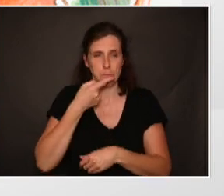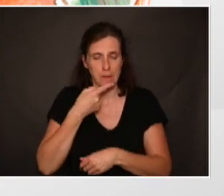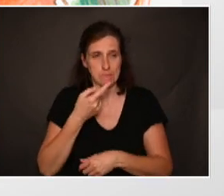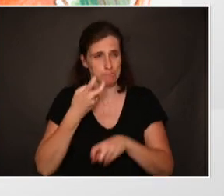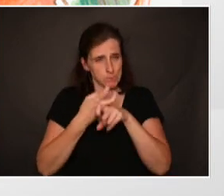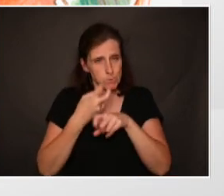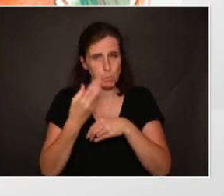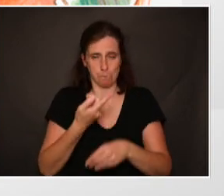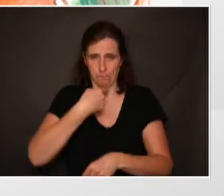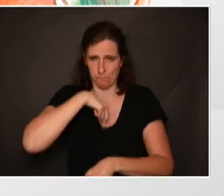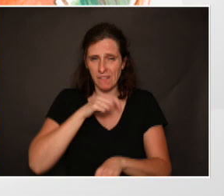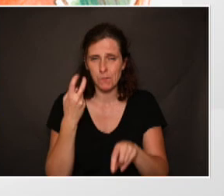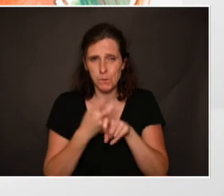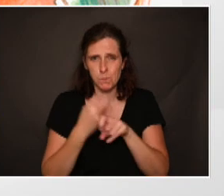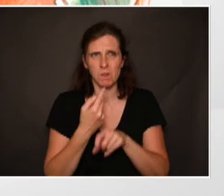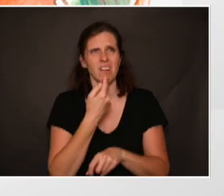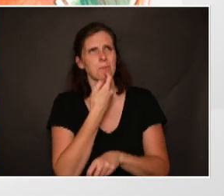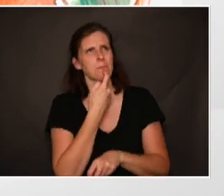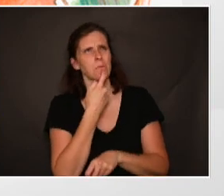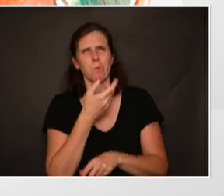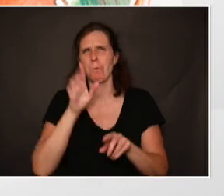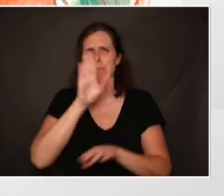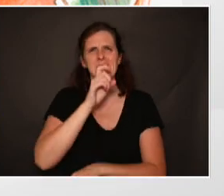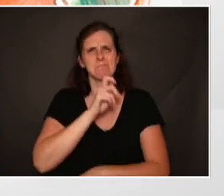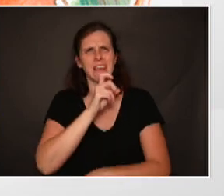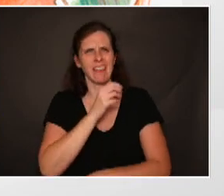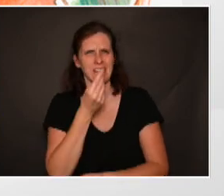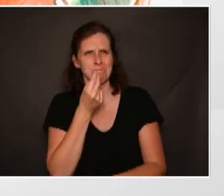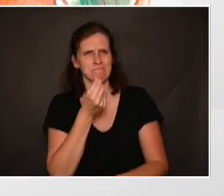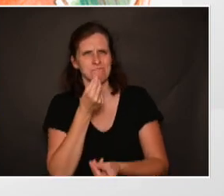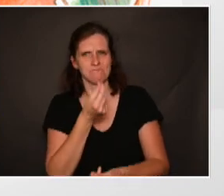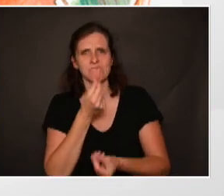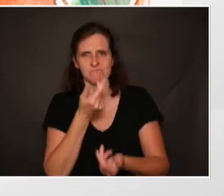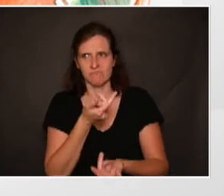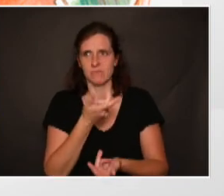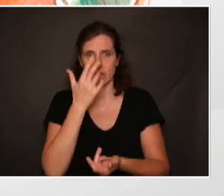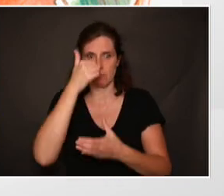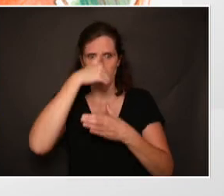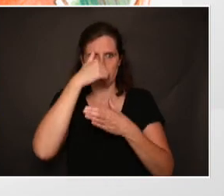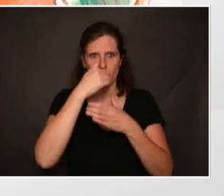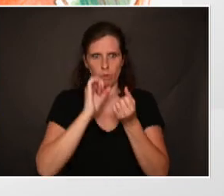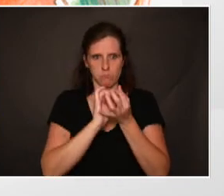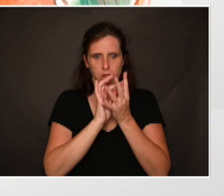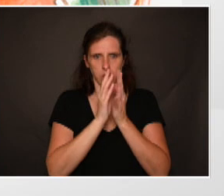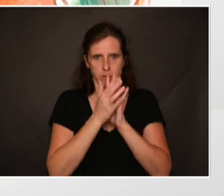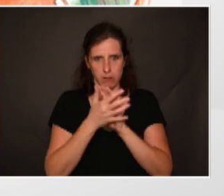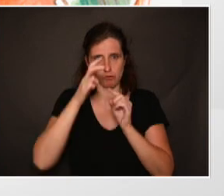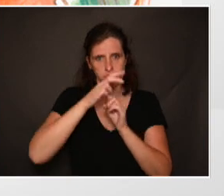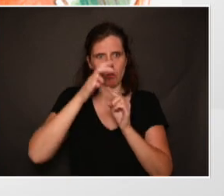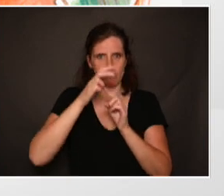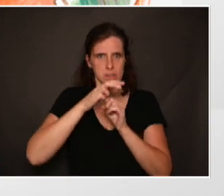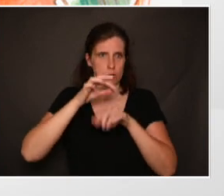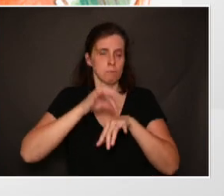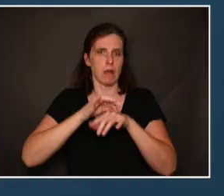et pour déglutir. On peut avoir un goût métallique dans la bouche. Ça peut faire le lit de développement de candidoses, qui sont des